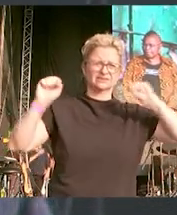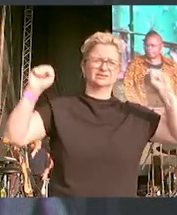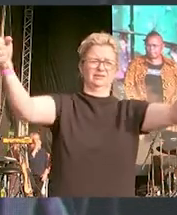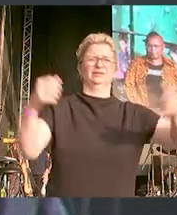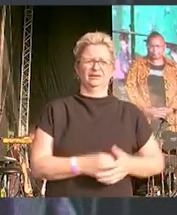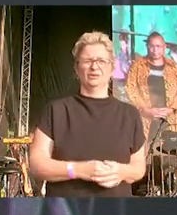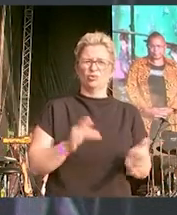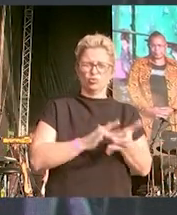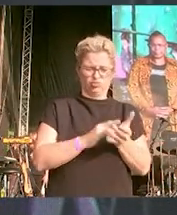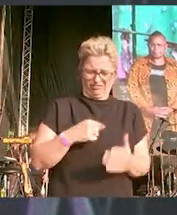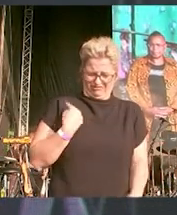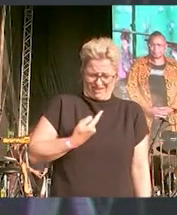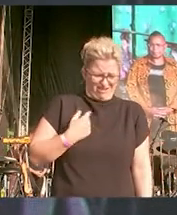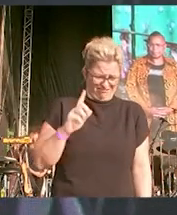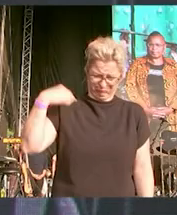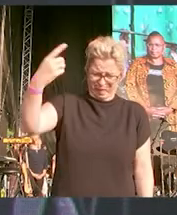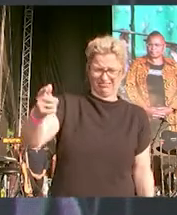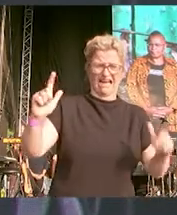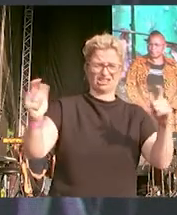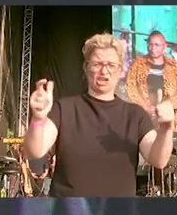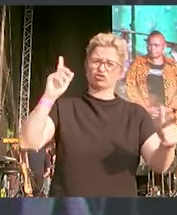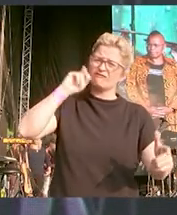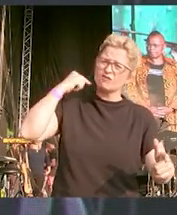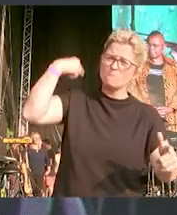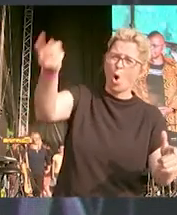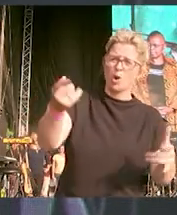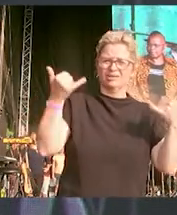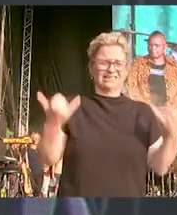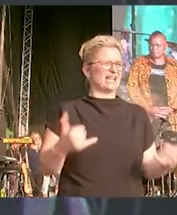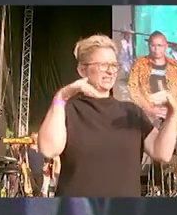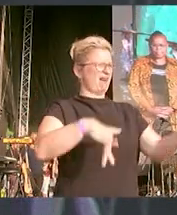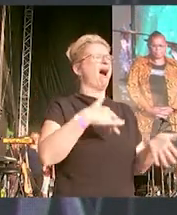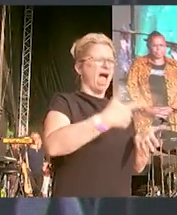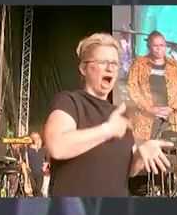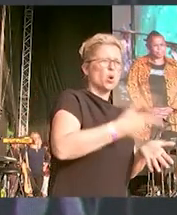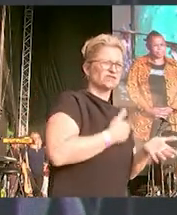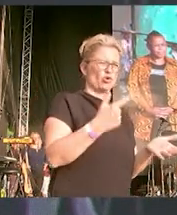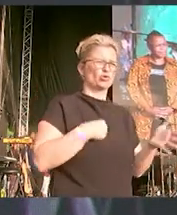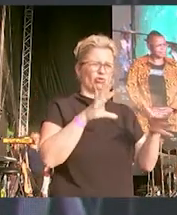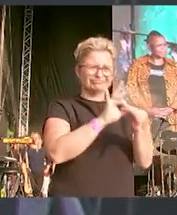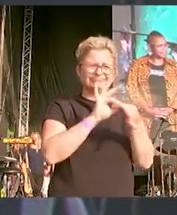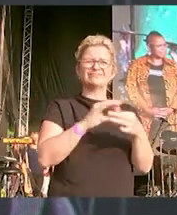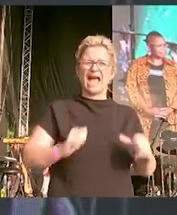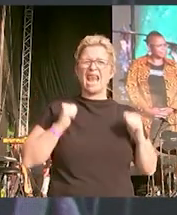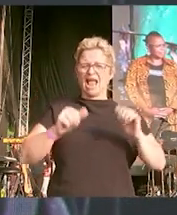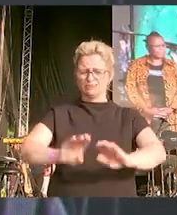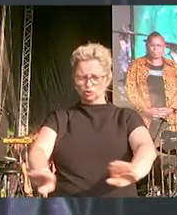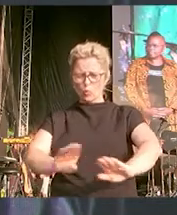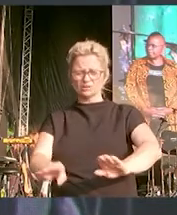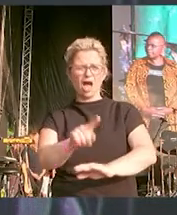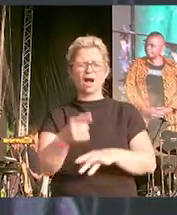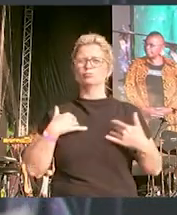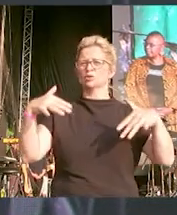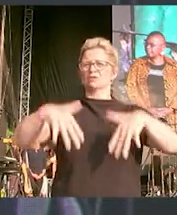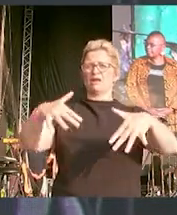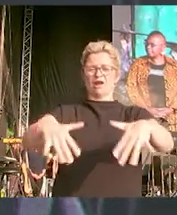Denn wir sind die Gesellschaft von morgen und stehen nun vor der Herausforderung, für den Erhalt von Lebensgrundlagen zu kämpfen, die